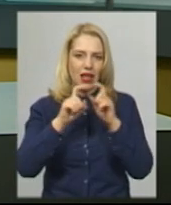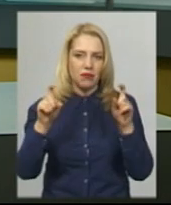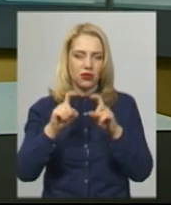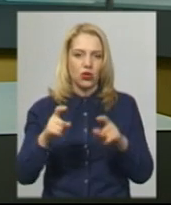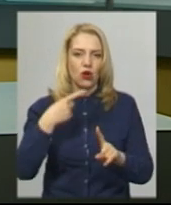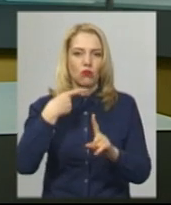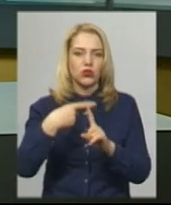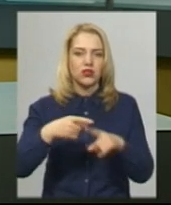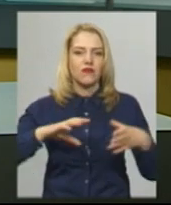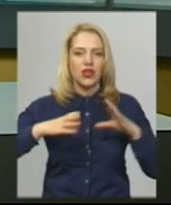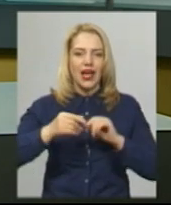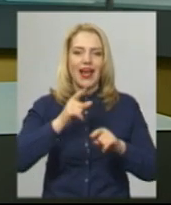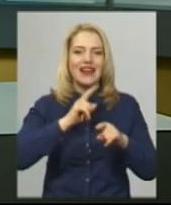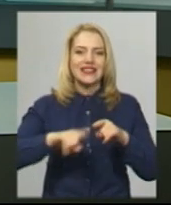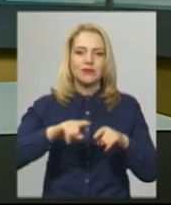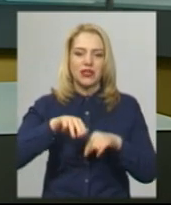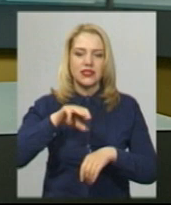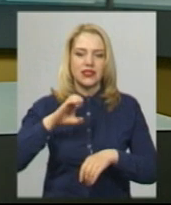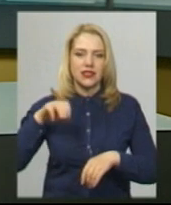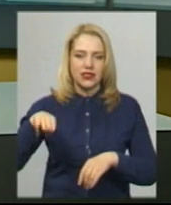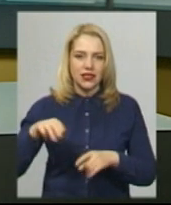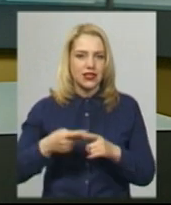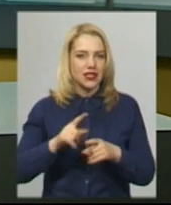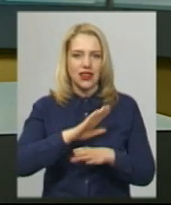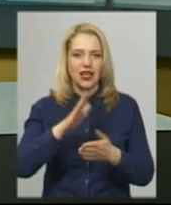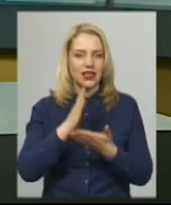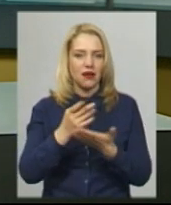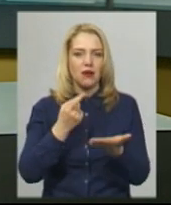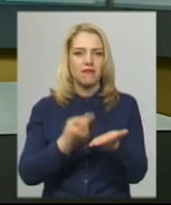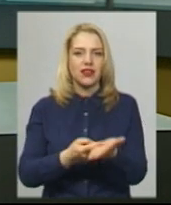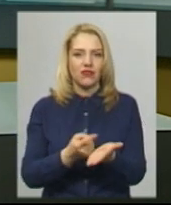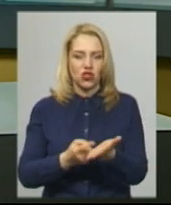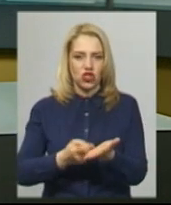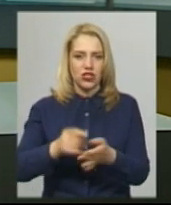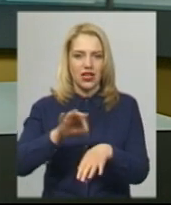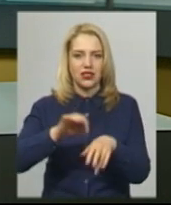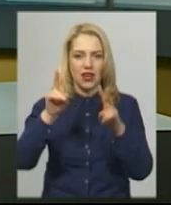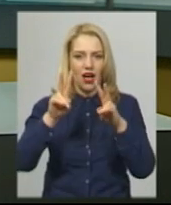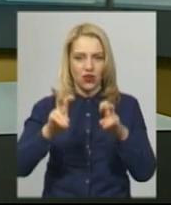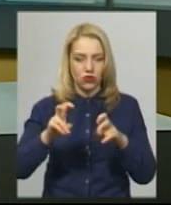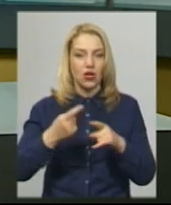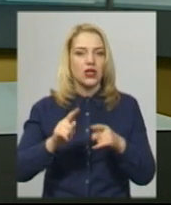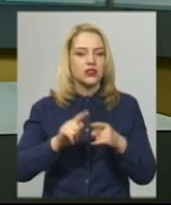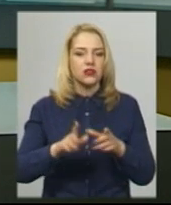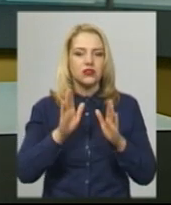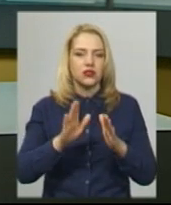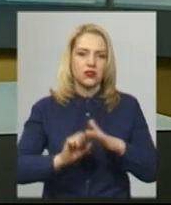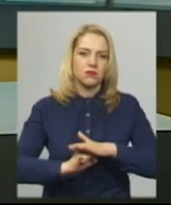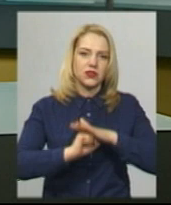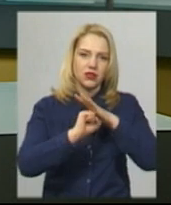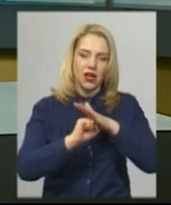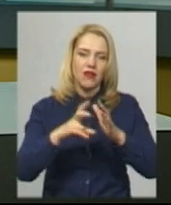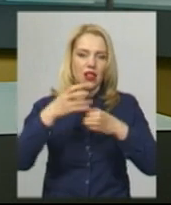позитивний результат експрес-тесту на COVID-19 не є підтвердженням діагнозу. Хворобу можна встановити лише на підставі